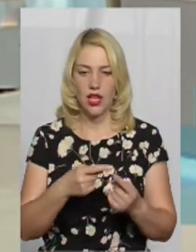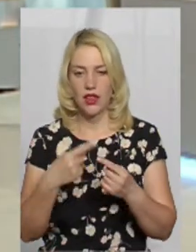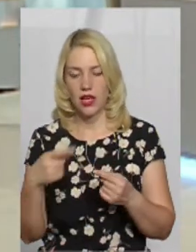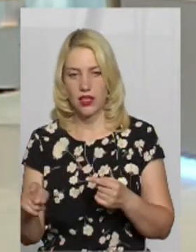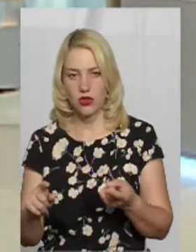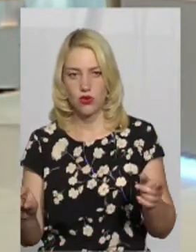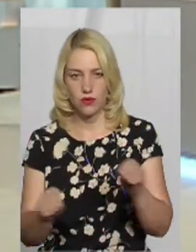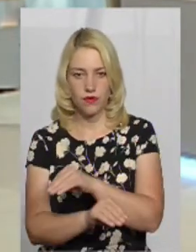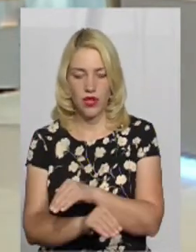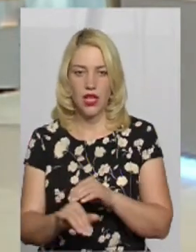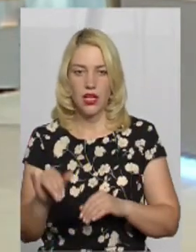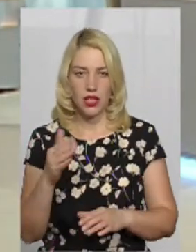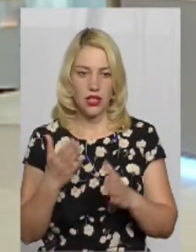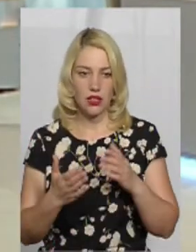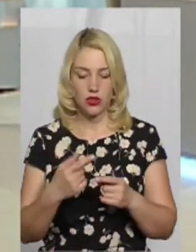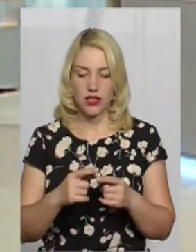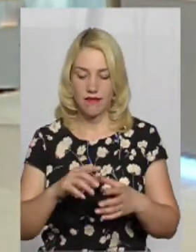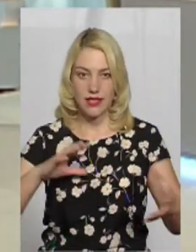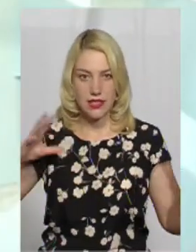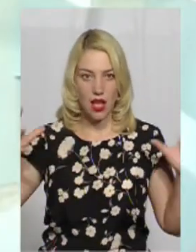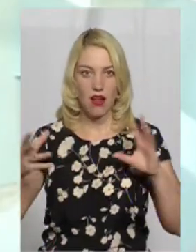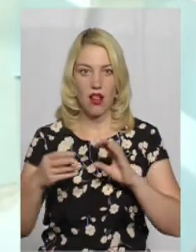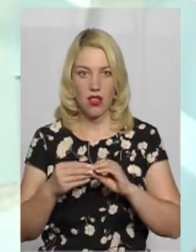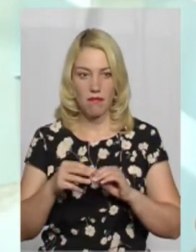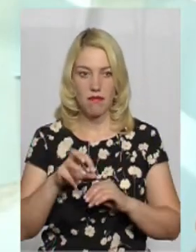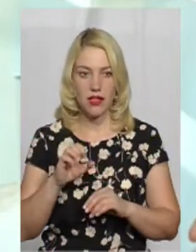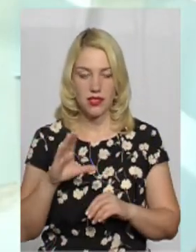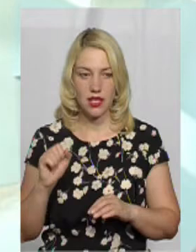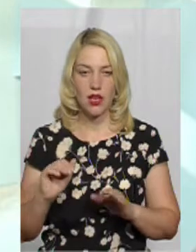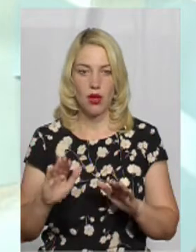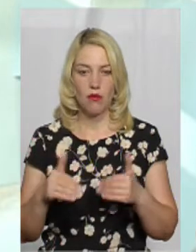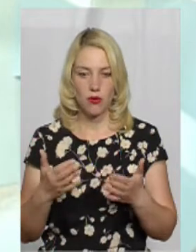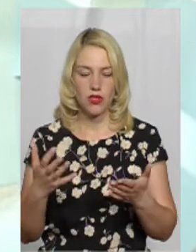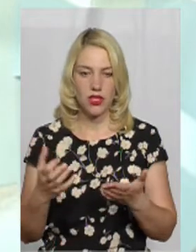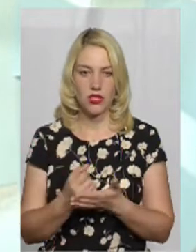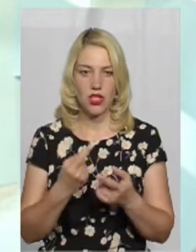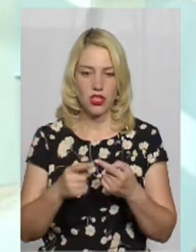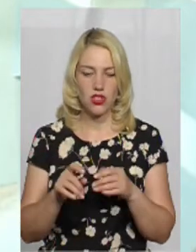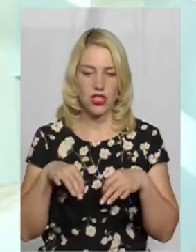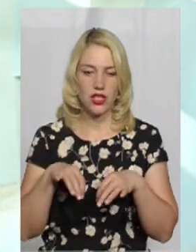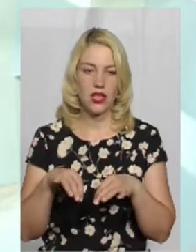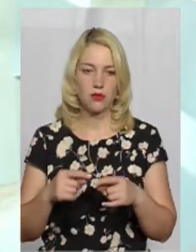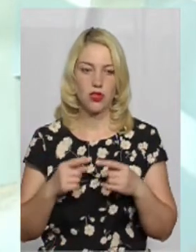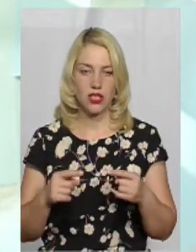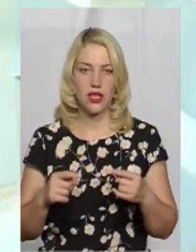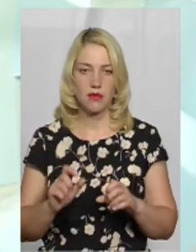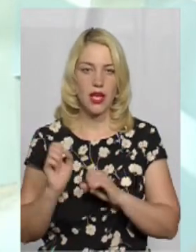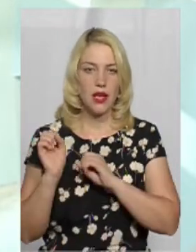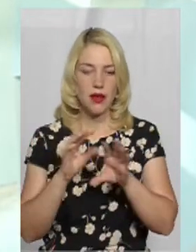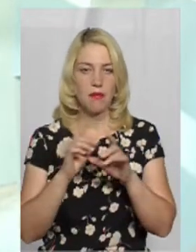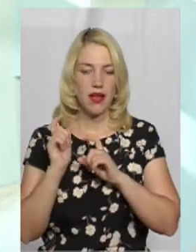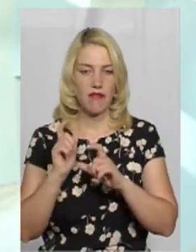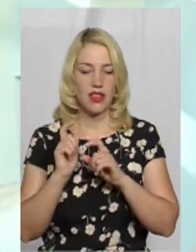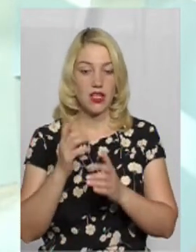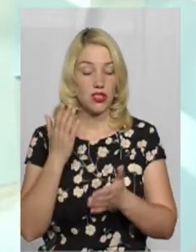перевантаження по загальній масі, пропонується знайти інший транспортний засіб, перевантажити на нього.